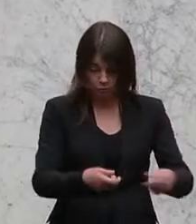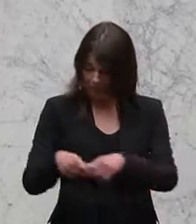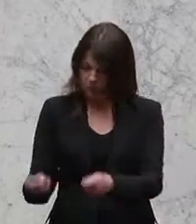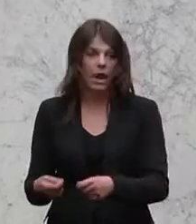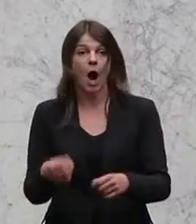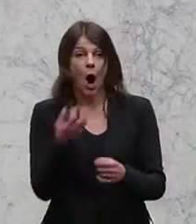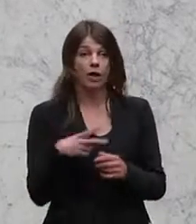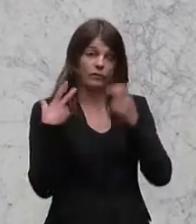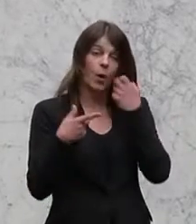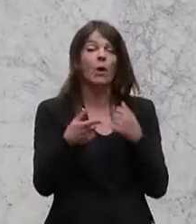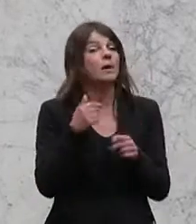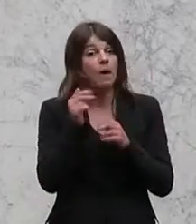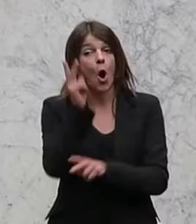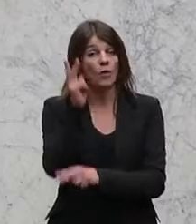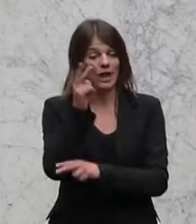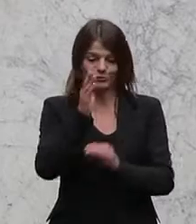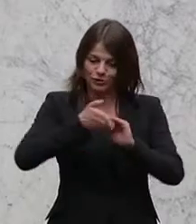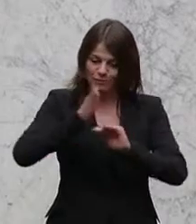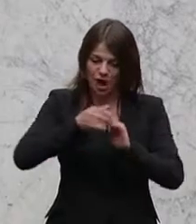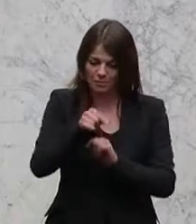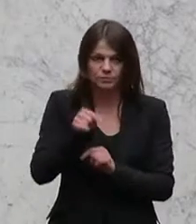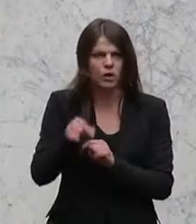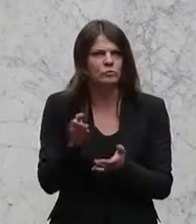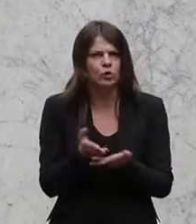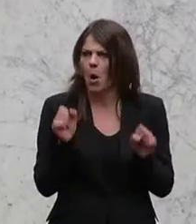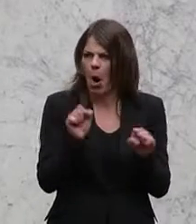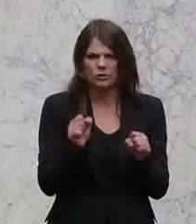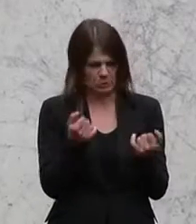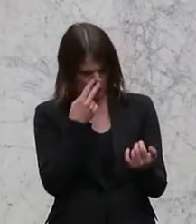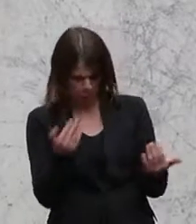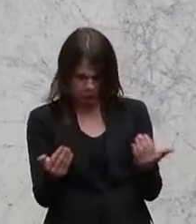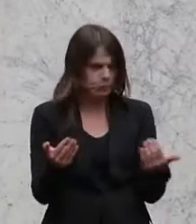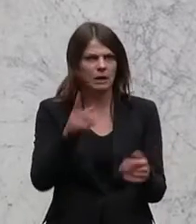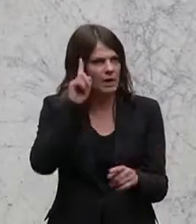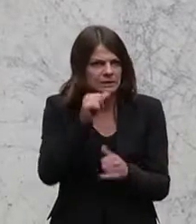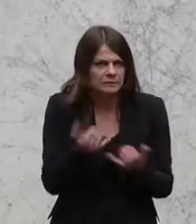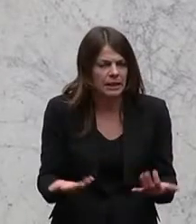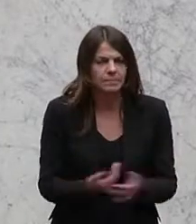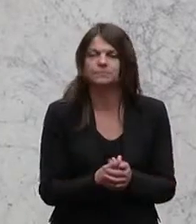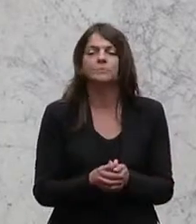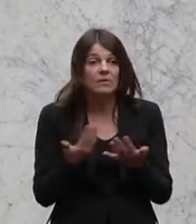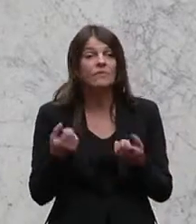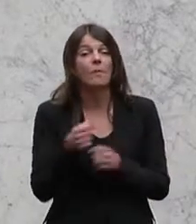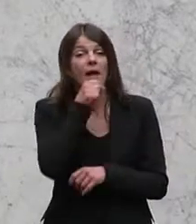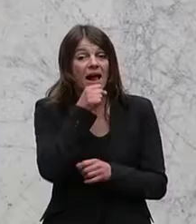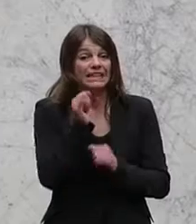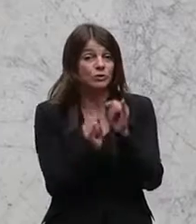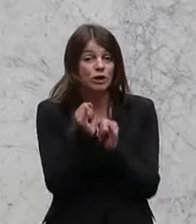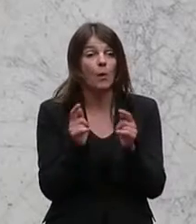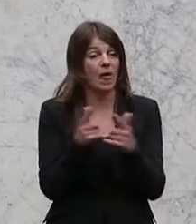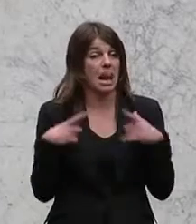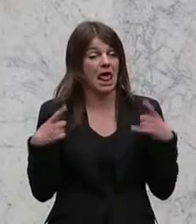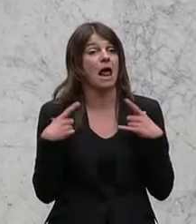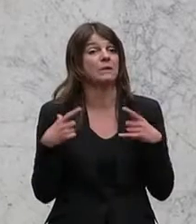sind, heute früh im Hotel, in Scheiben hergeschnitten ist, dann kann kein Konsumenten das mehr unterscheiden, weil die Agrarindustrie und die